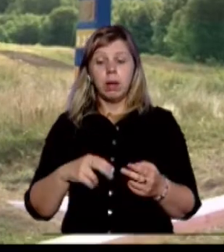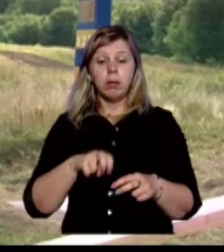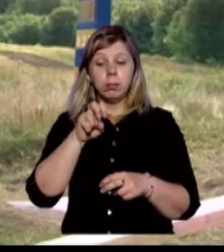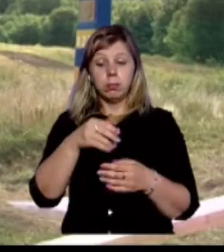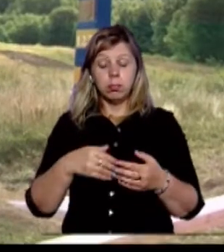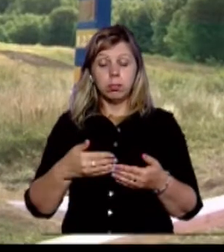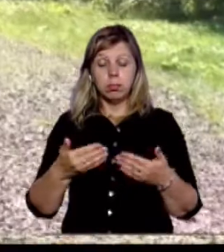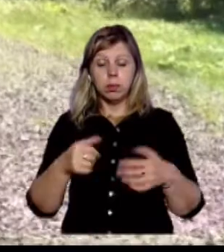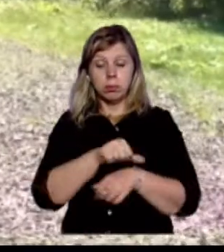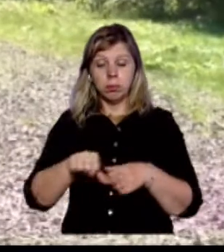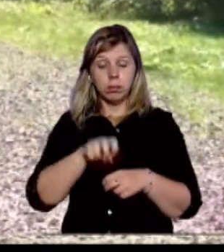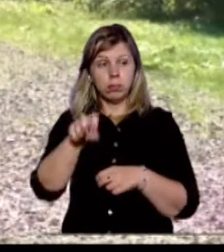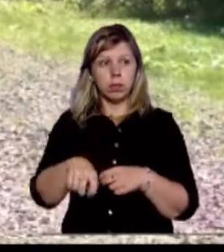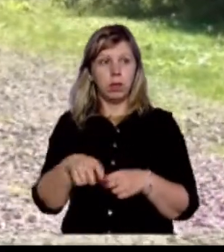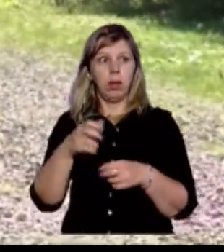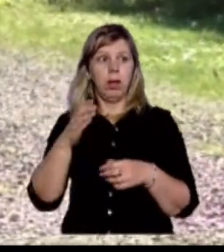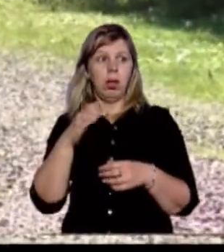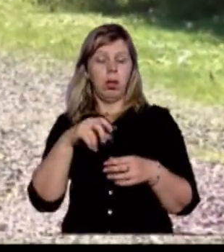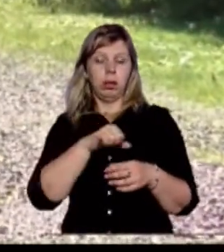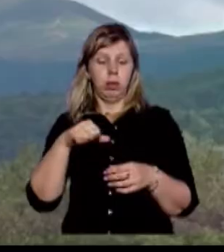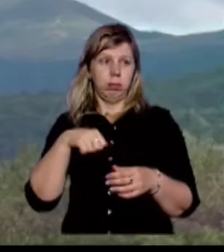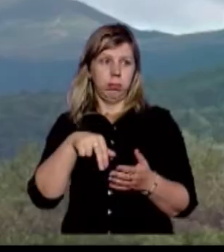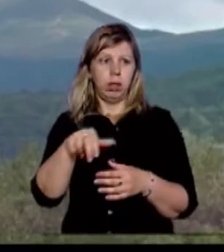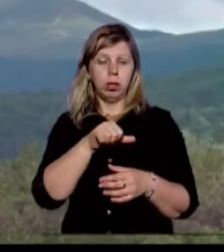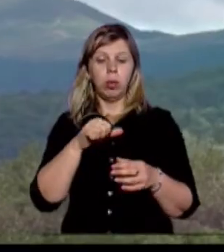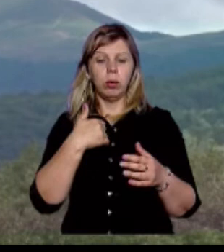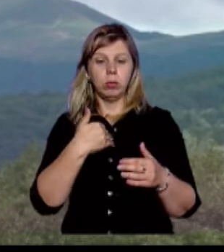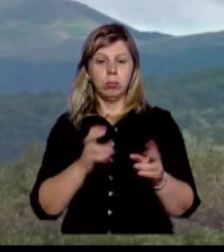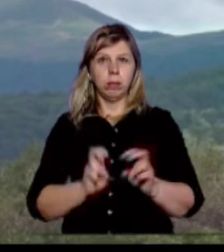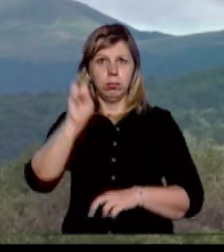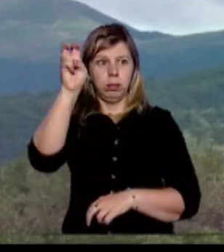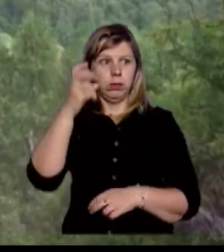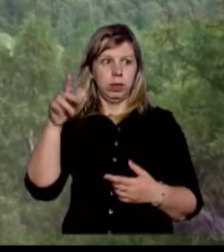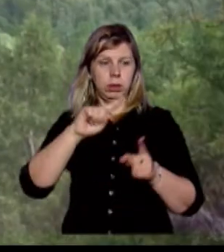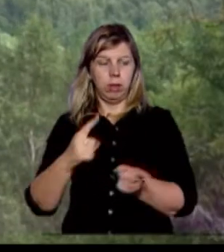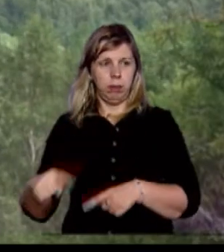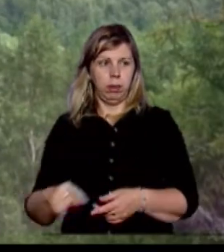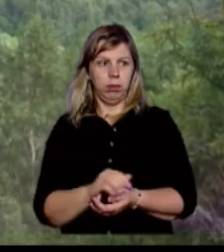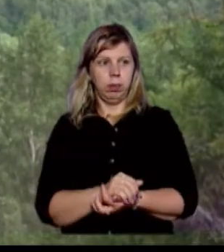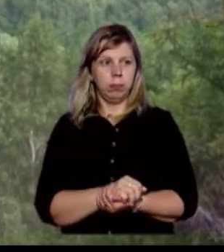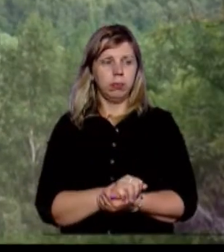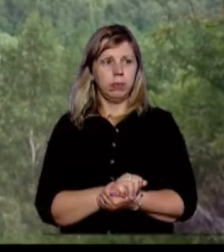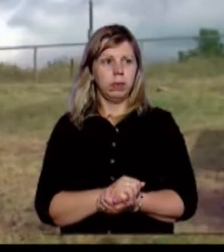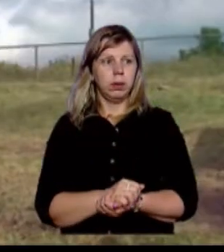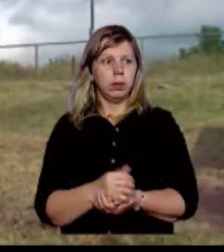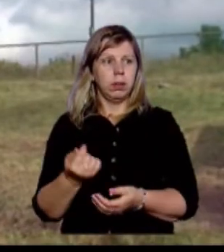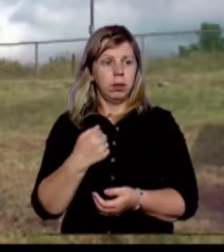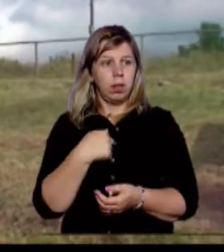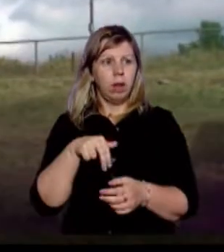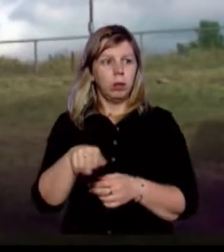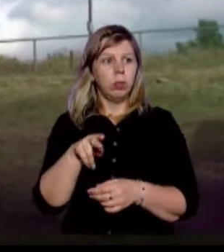українсько-польський кордон Станіслав Шабловський. Чоловік планує піднятися на гірські вершини Закарпаття. Я йду до Лубні,